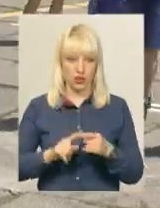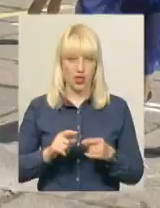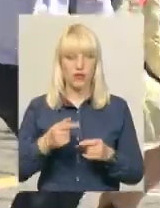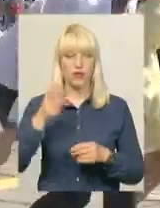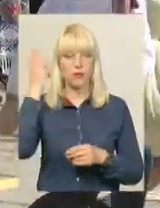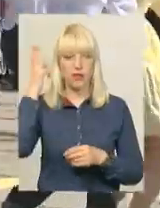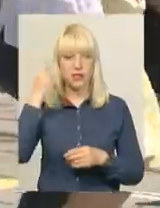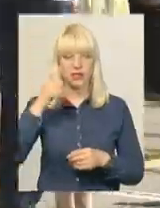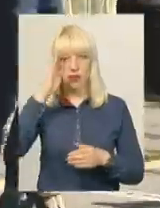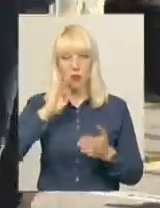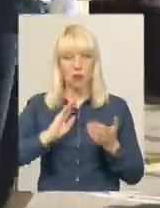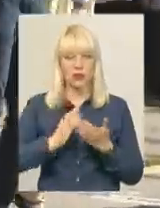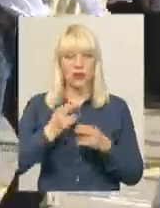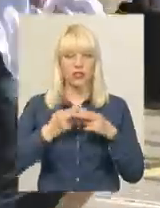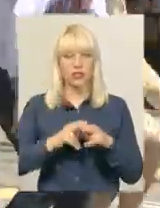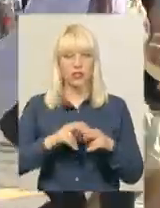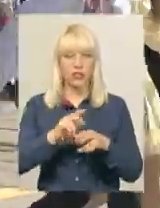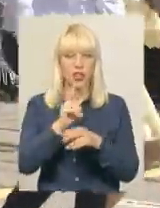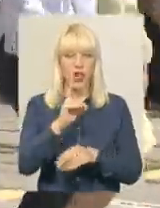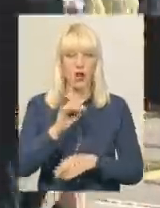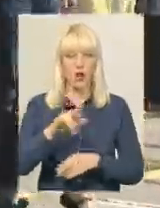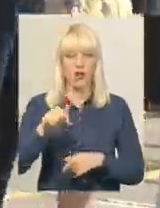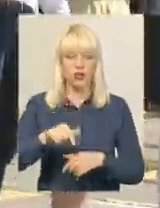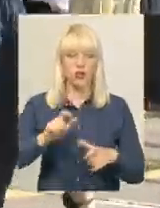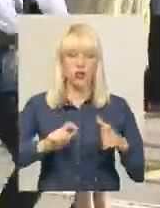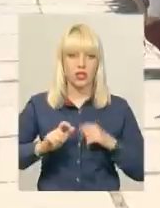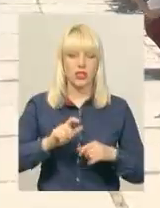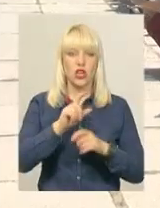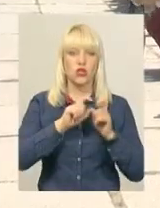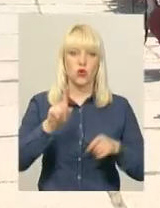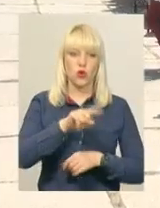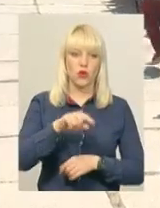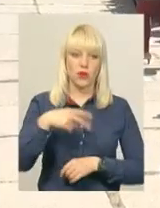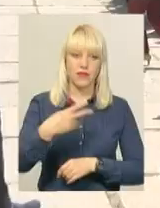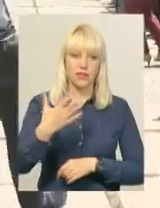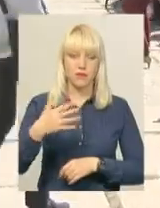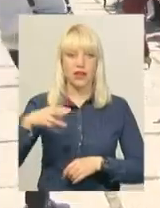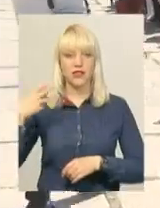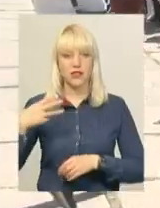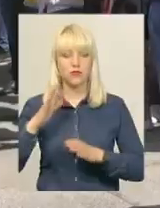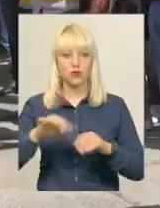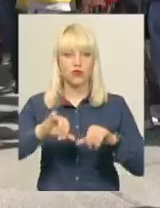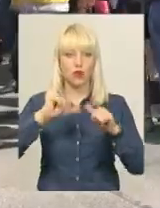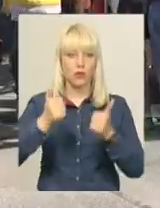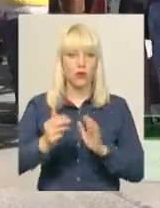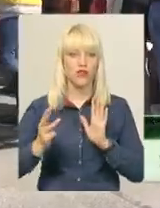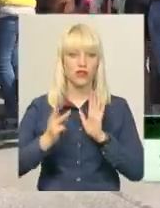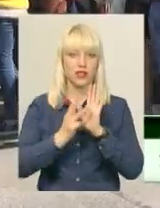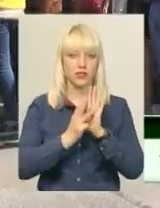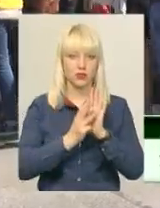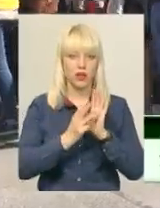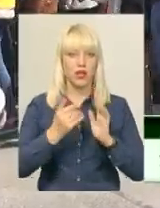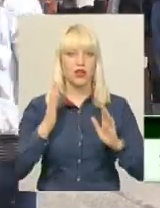політехнічному коледжі. Тутешні студенти та учні двох шкіл номер 25 та 30 сформують на стадіоні «Трзуб». Зацікавлення,